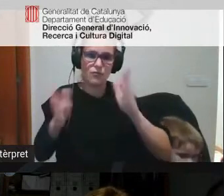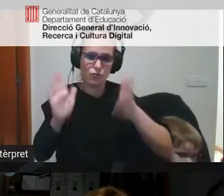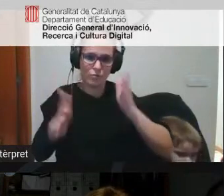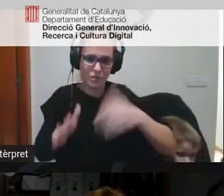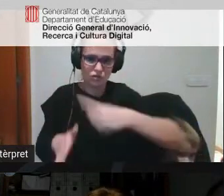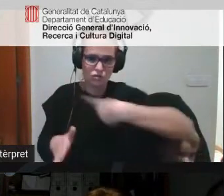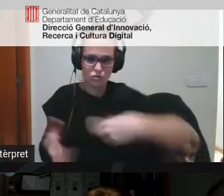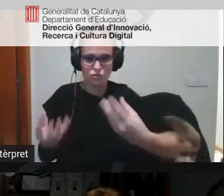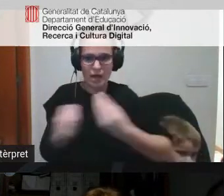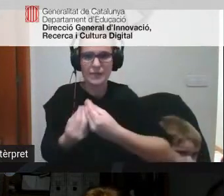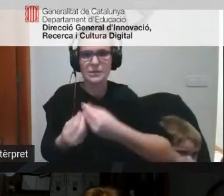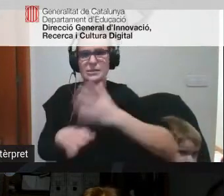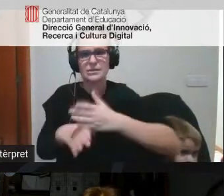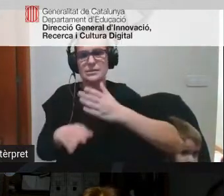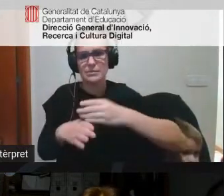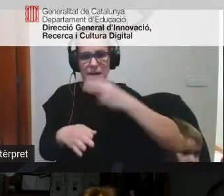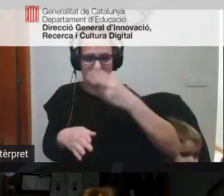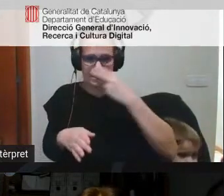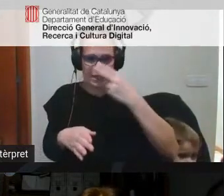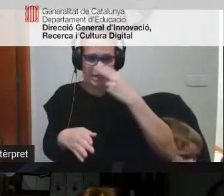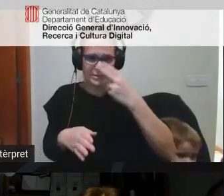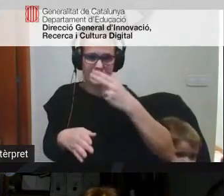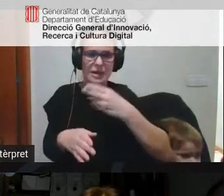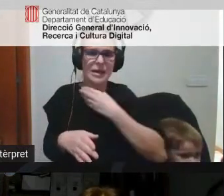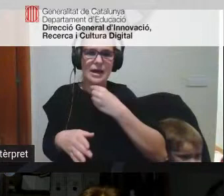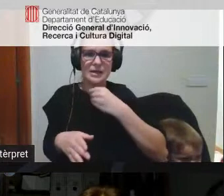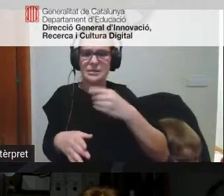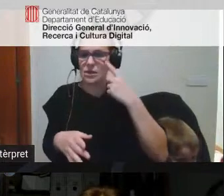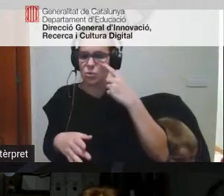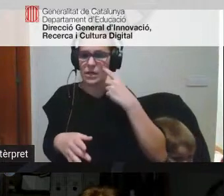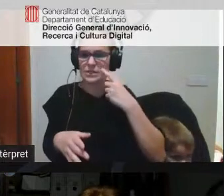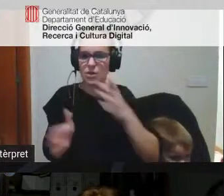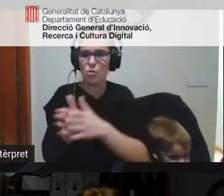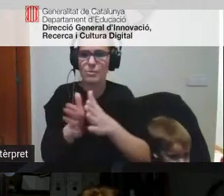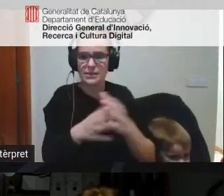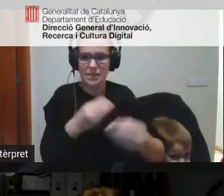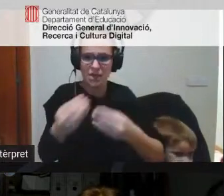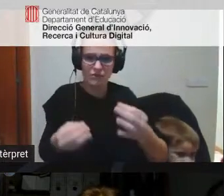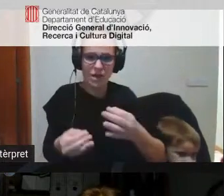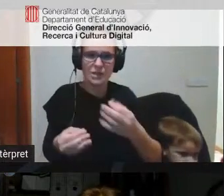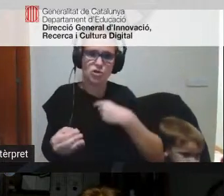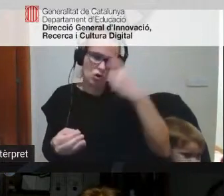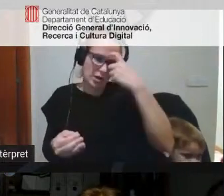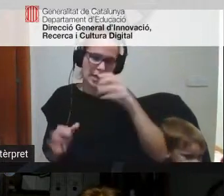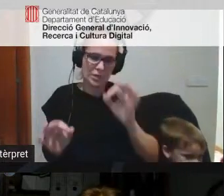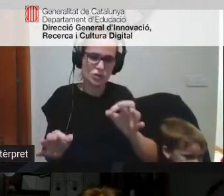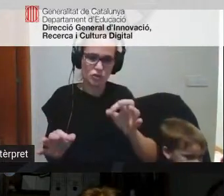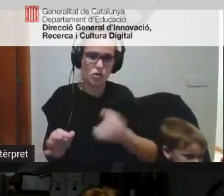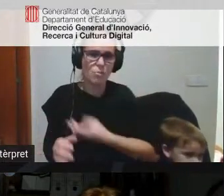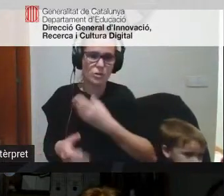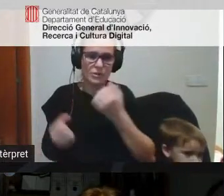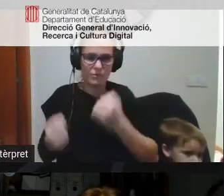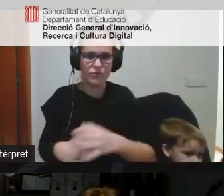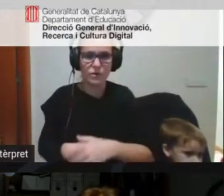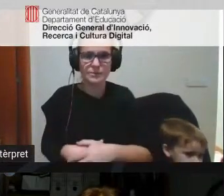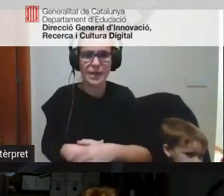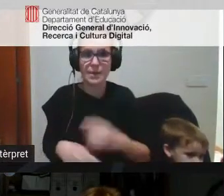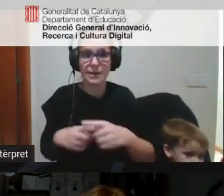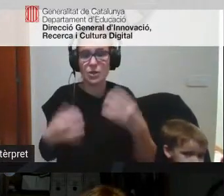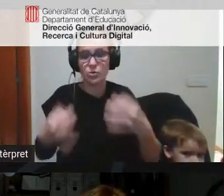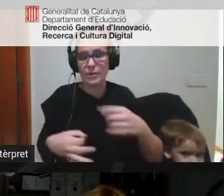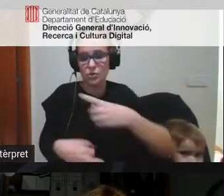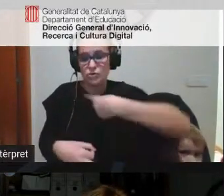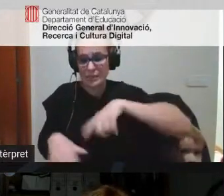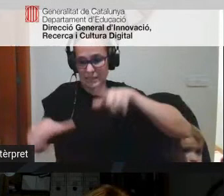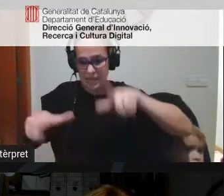nosaltres jo crec que sempre ens interessa tenim ganes de conèixer el que fan els companys jo crec que això per si hi ha motiva perquè com normalment estem